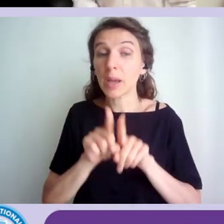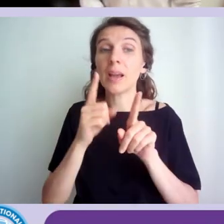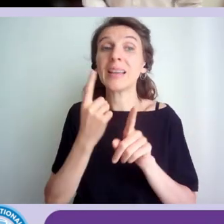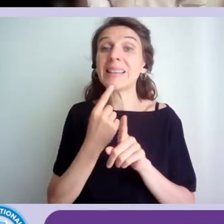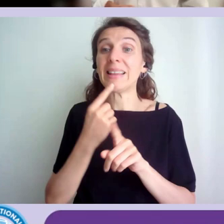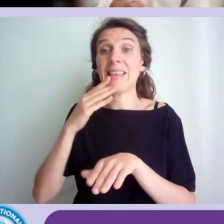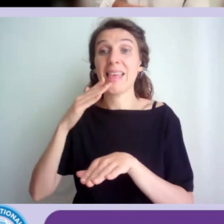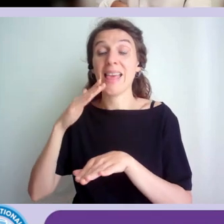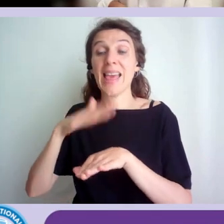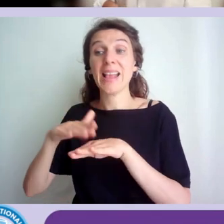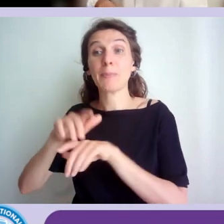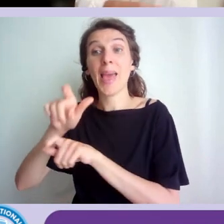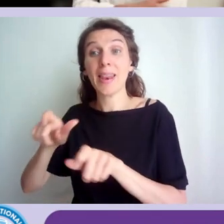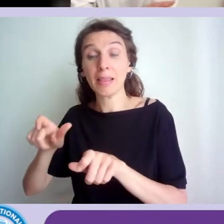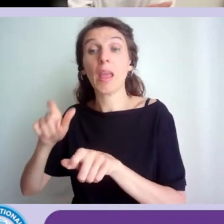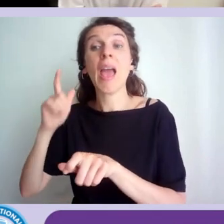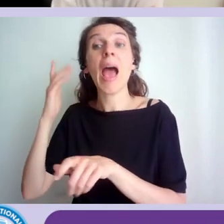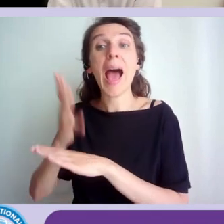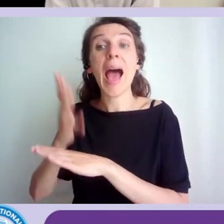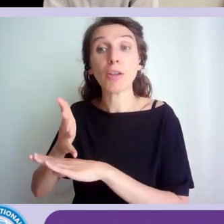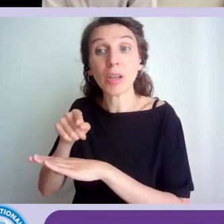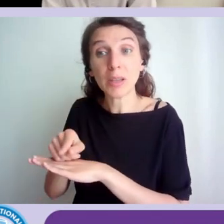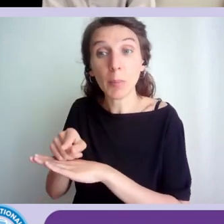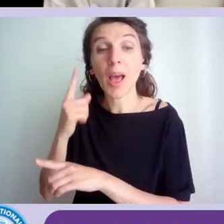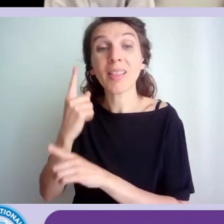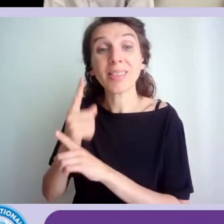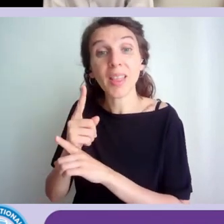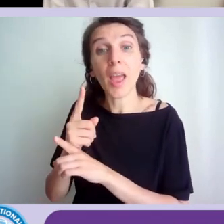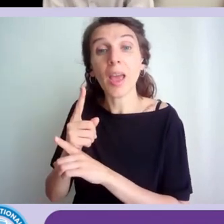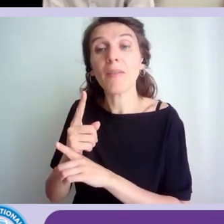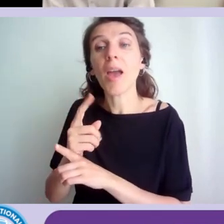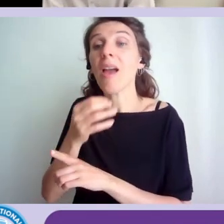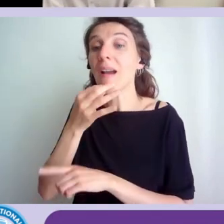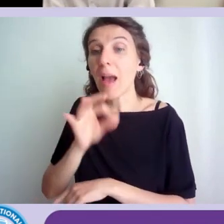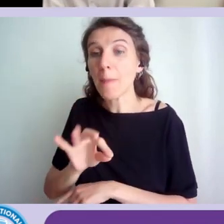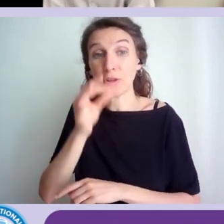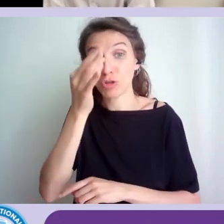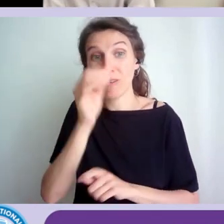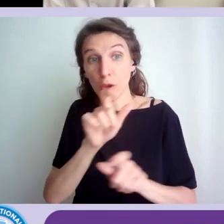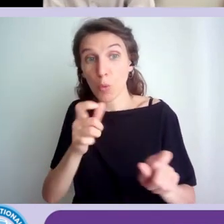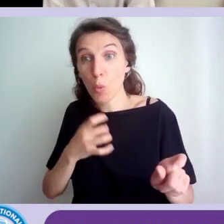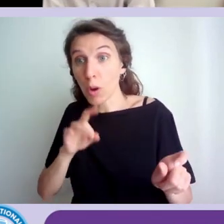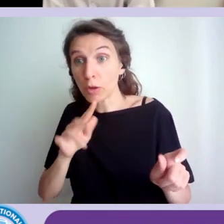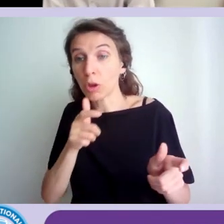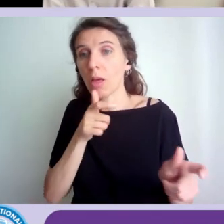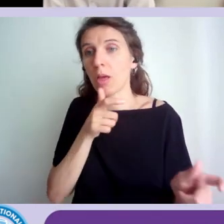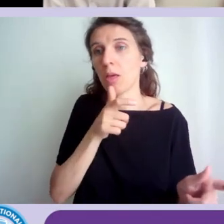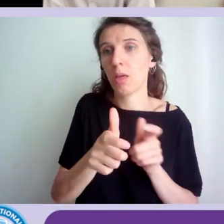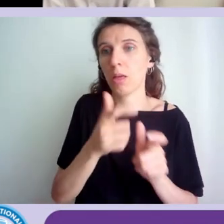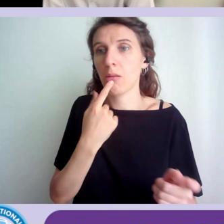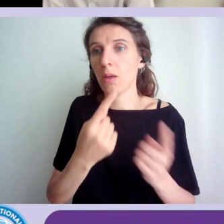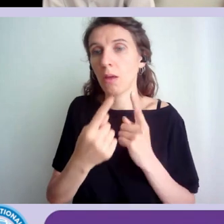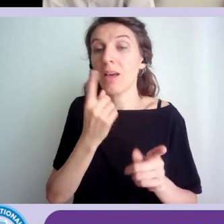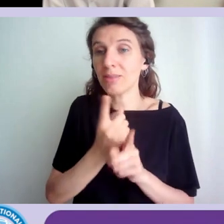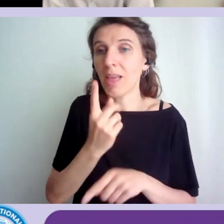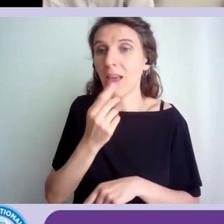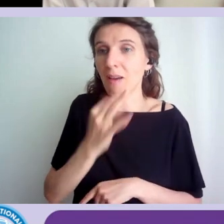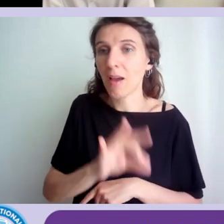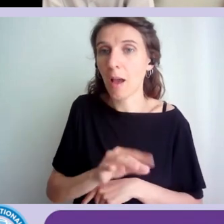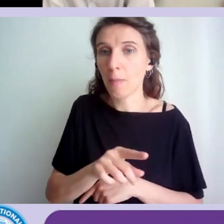gli esperti di accessibilità devono saper dialogare con queste figure e crearsi delle competenze per saper